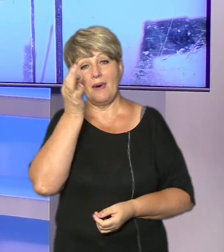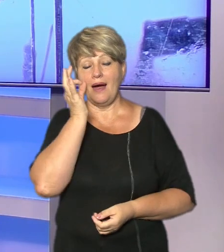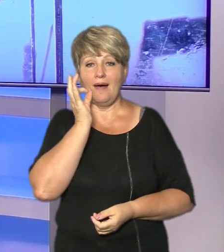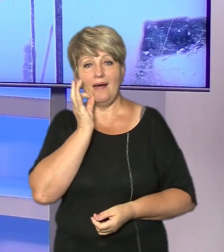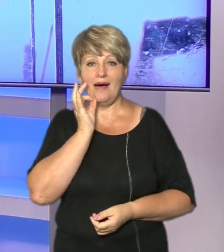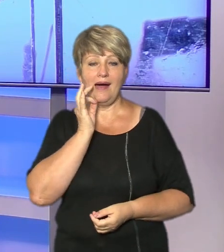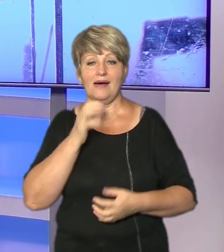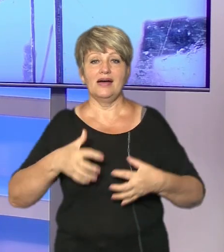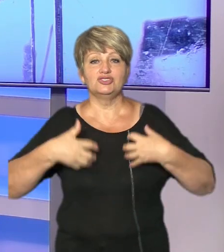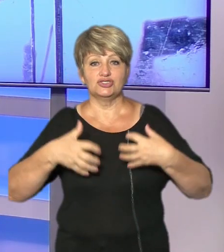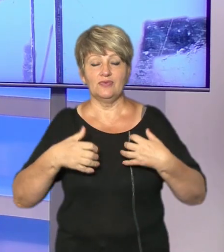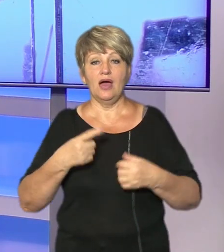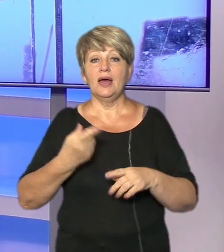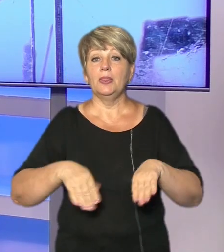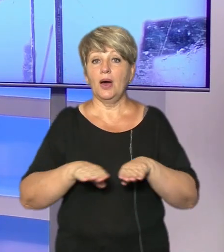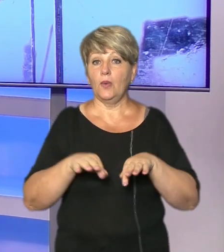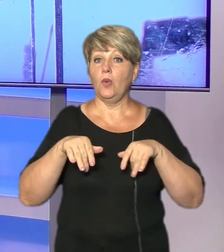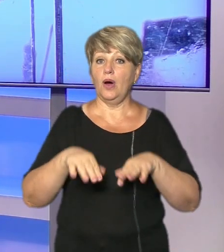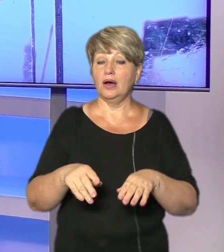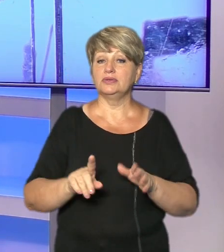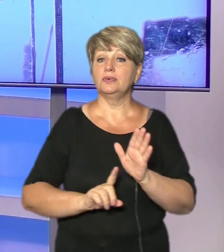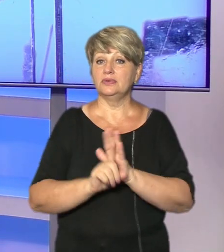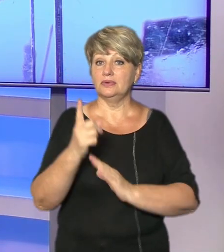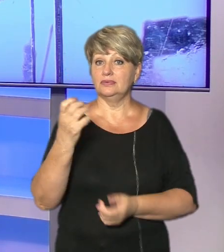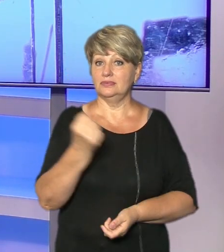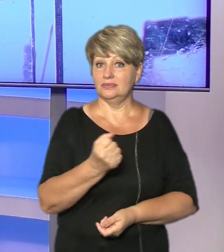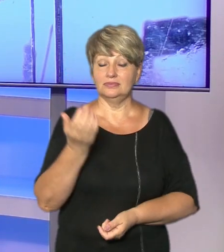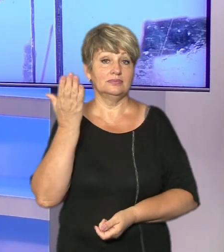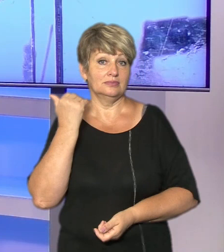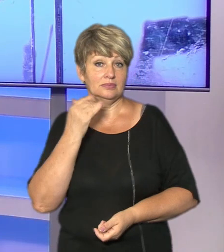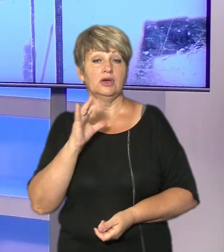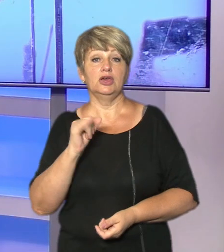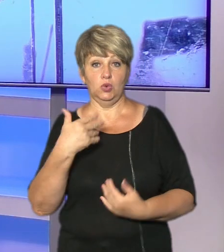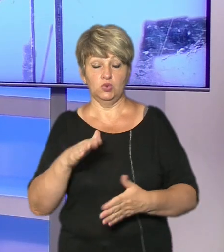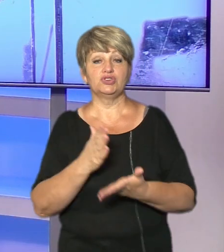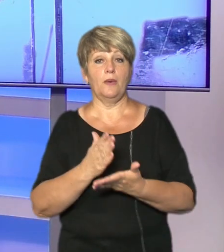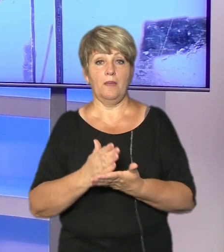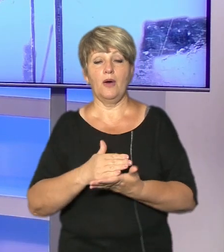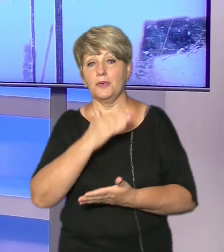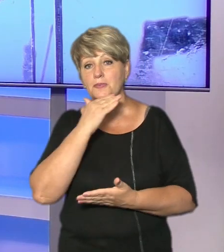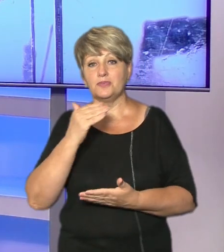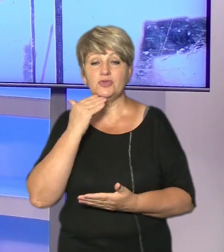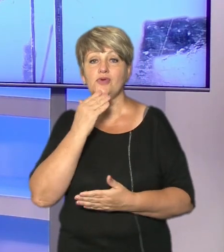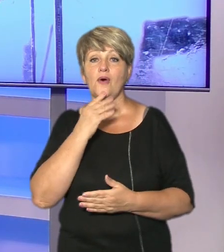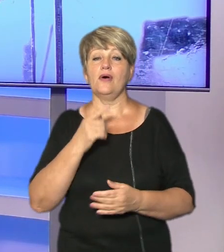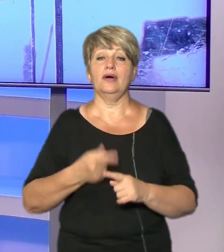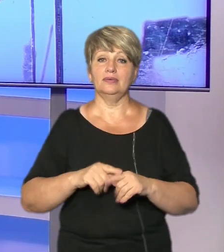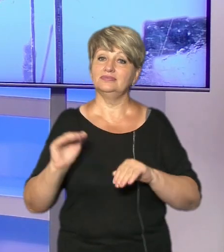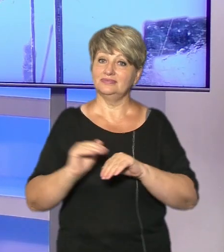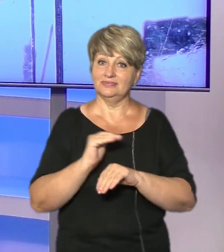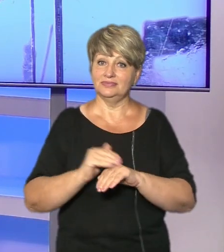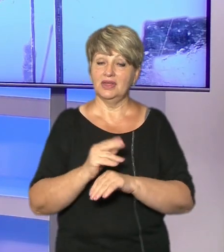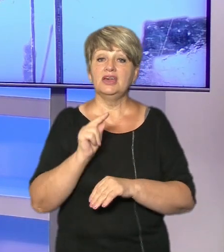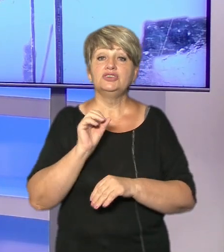акцію започаткували тиждень тому і мають чимало позитивних відгуків, каже директор зоопарку Євгеній Іван Чим частують тварин та про